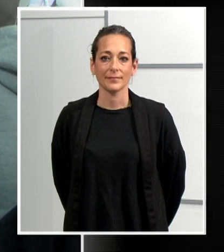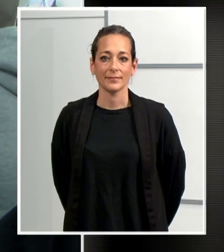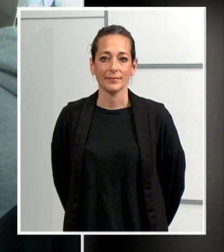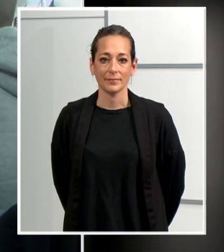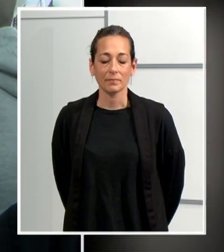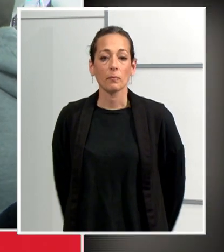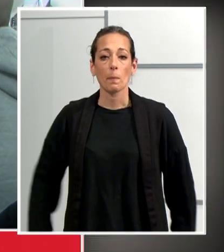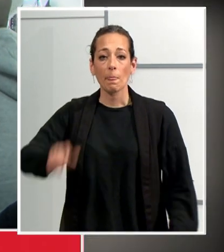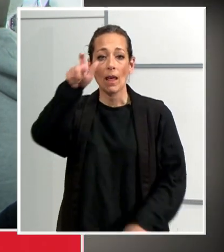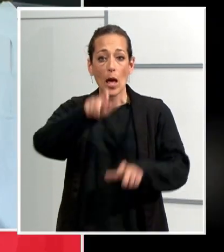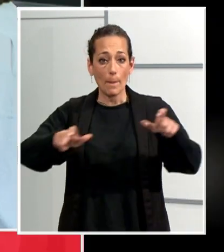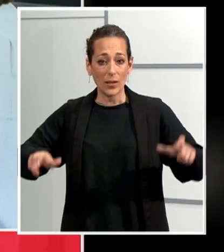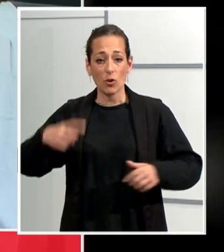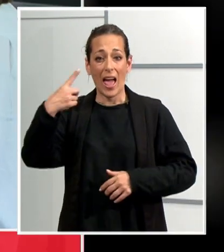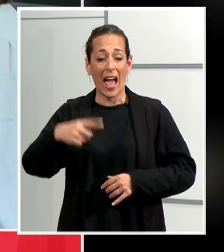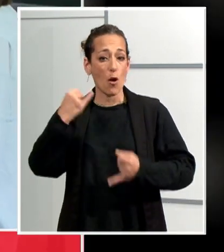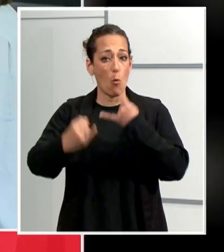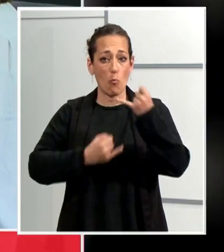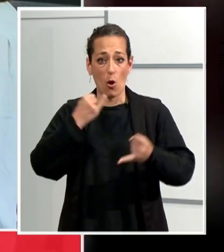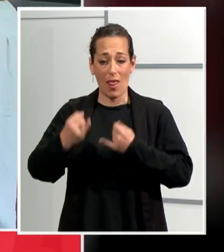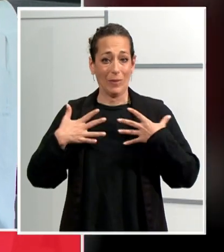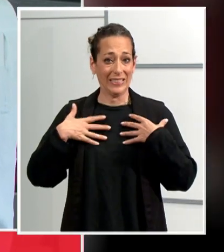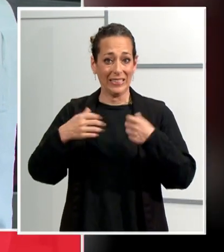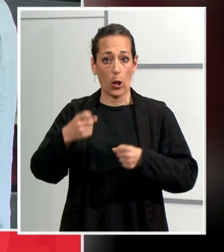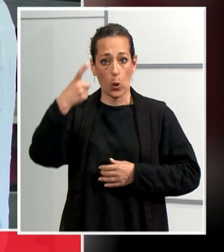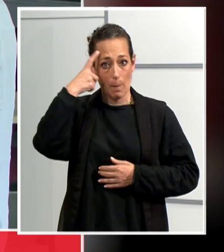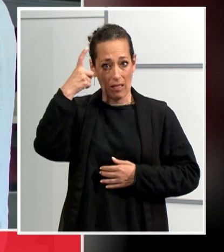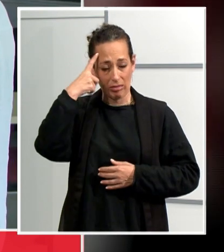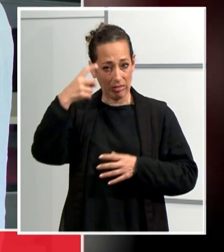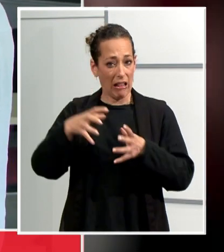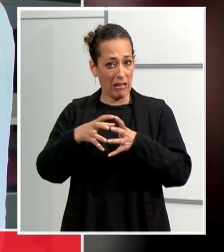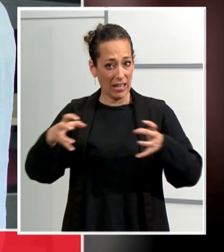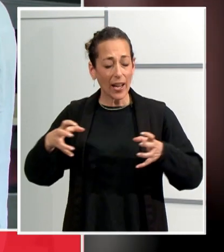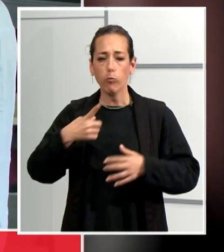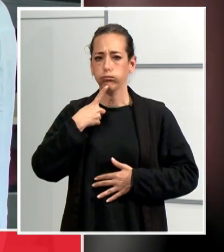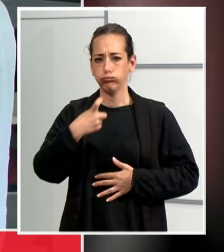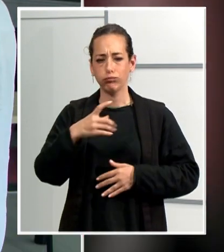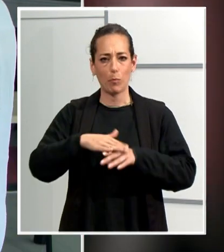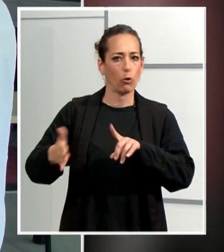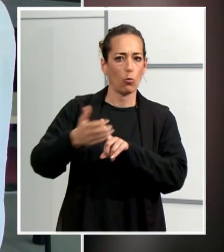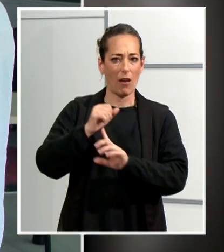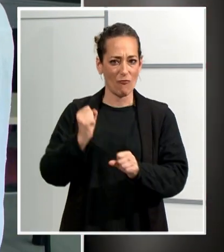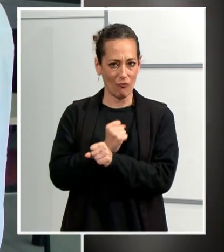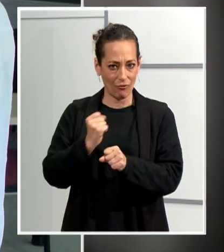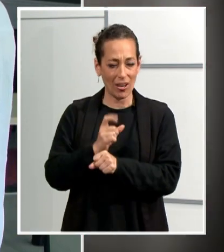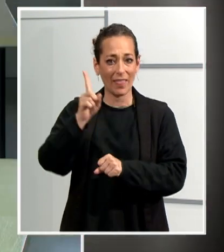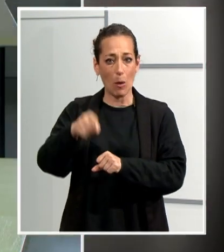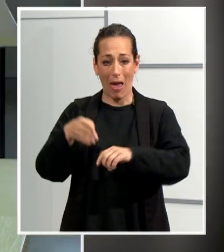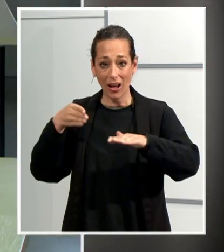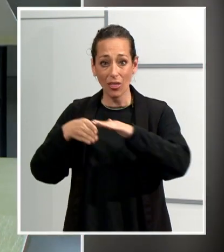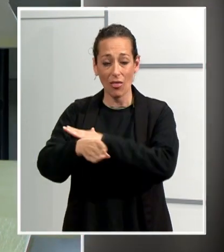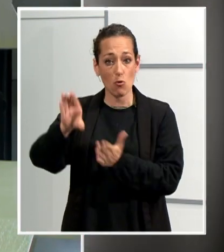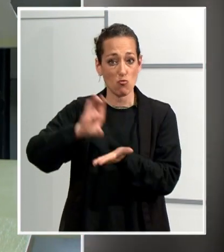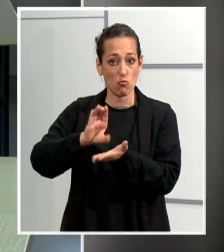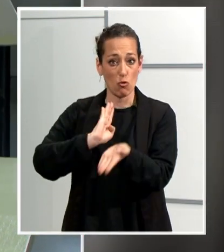Les persones que han tingut problemes de salut mental greu acostumen a tenir dificultats no ja per trobar feina, sinó també per accedir i completar cursos de